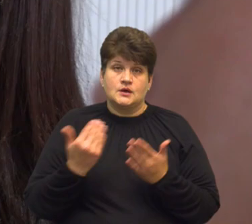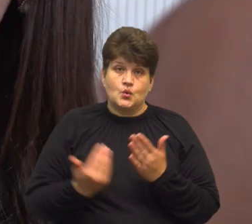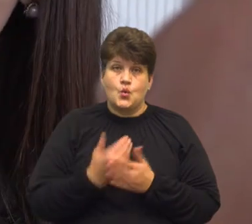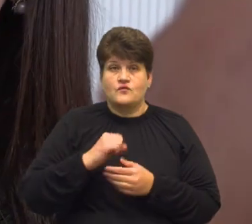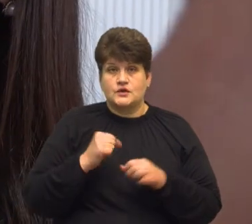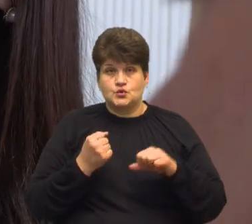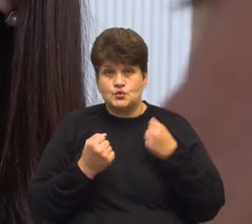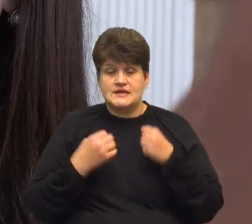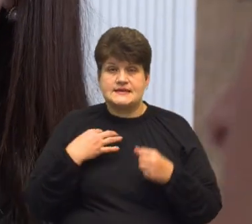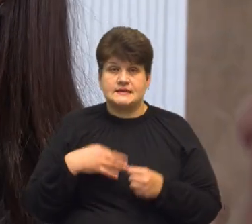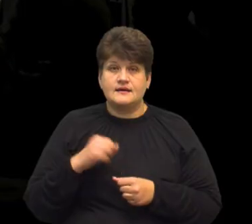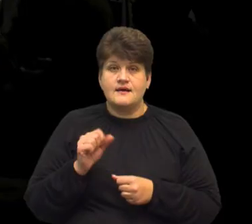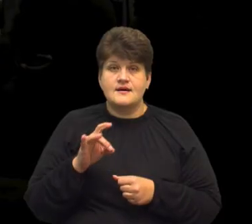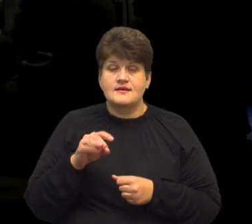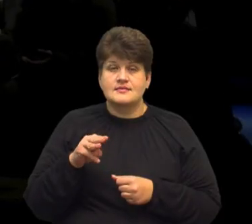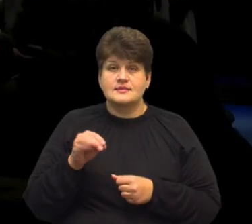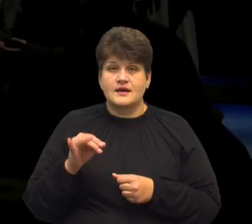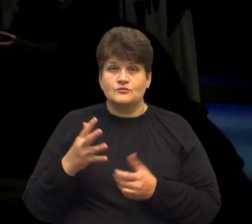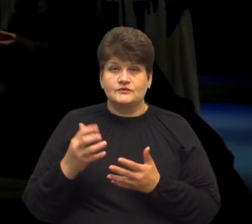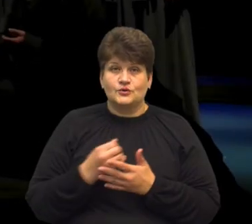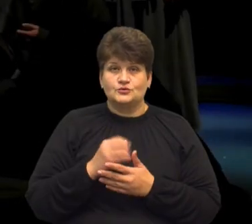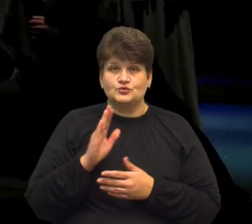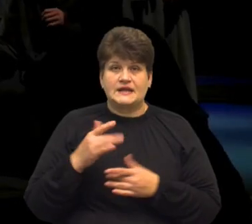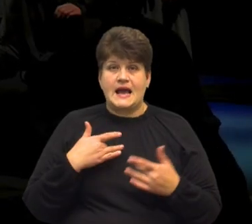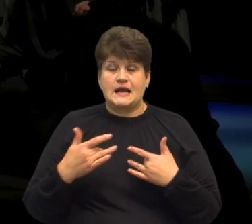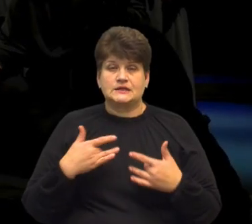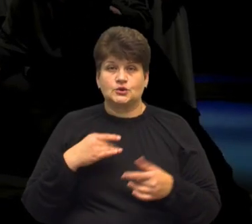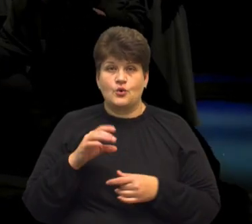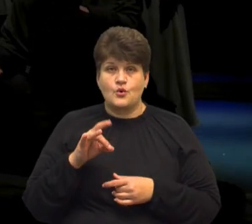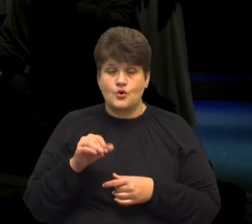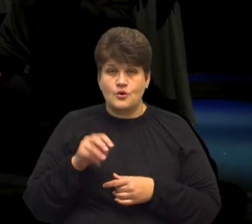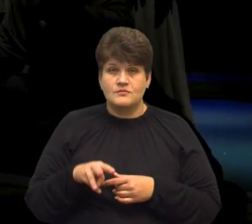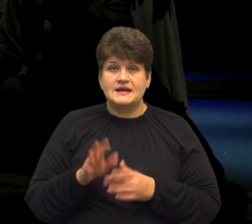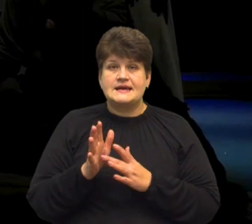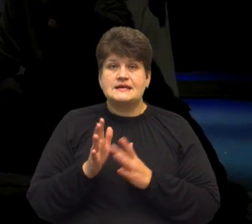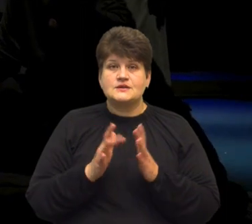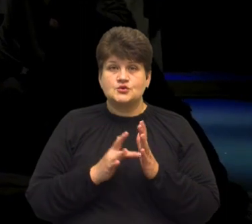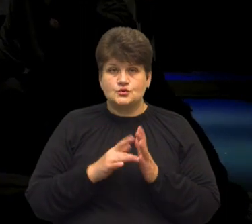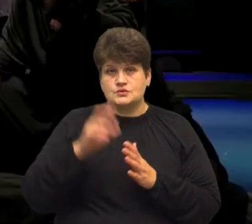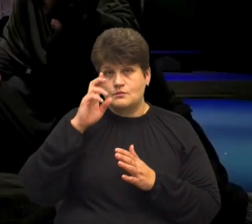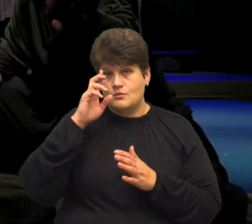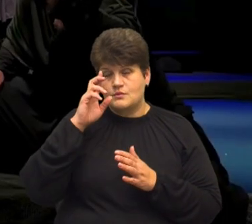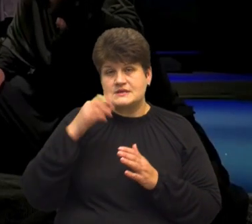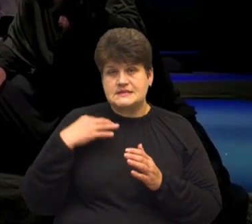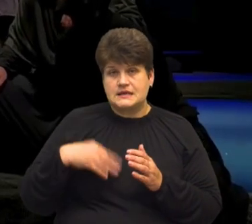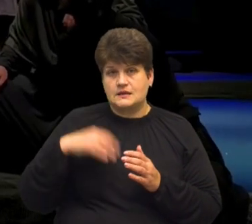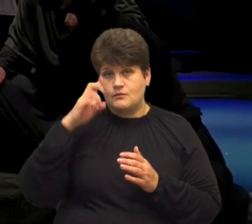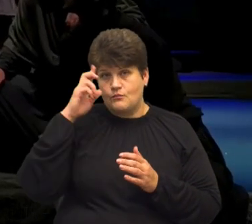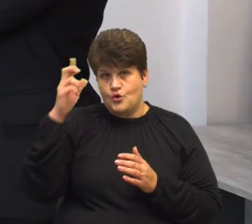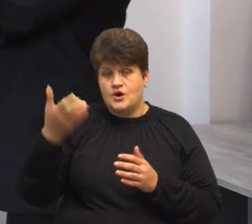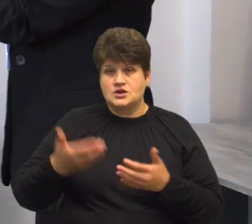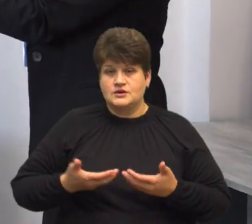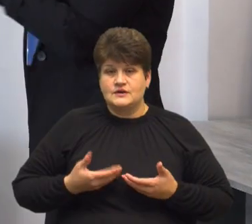а сину Артему навіть вдалося стати актором. У виставі «Ісус – син Бога живого» він зіграв дитя на руках